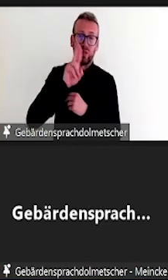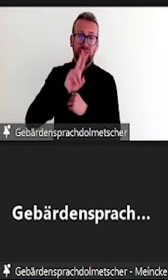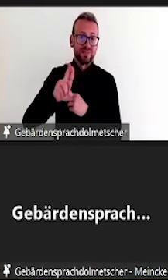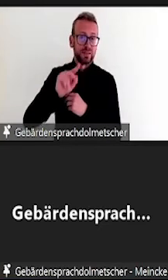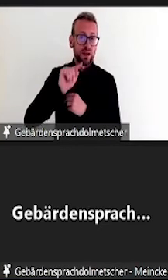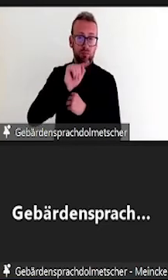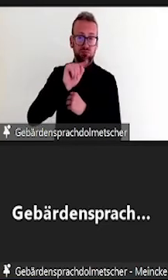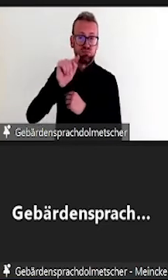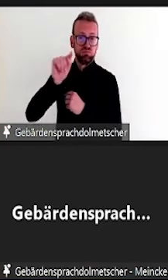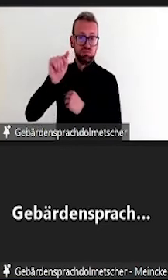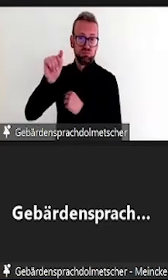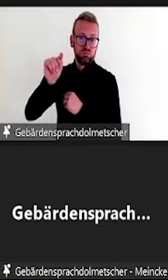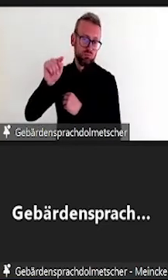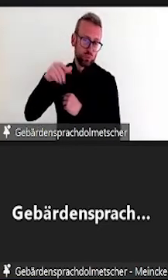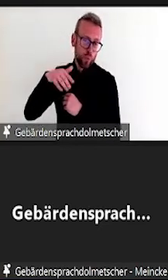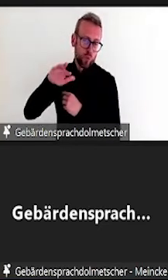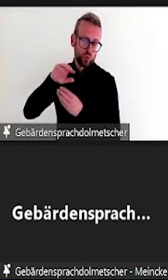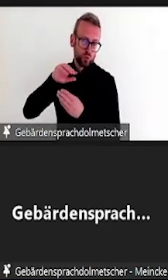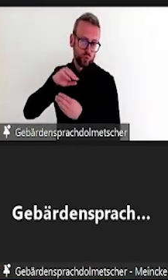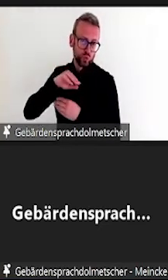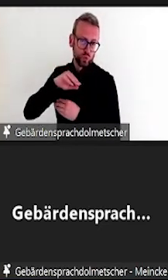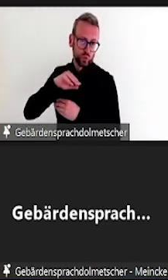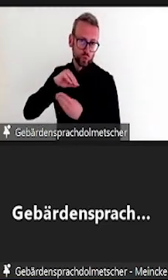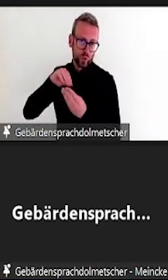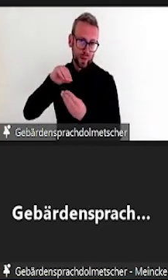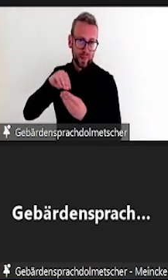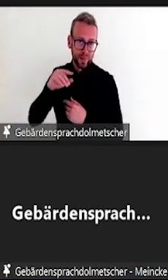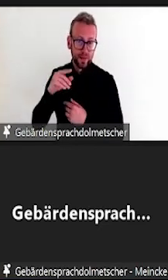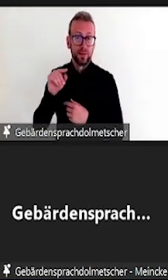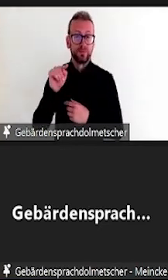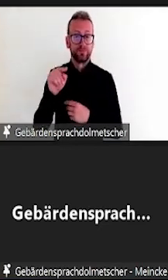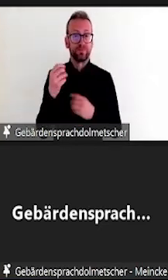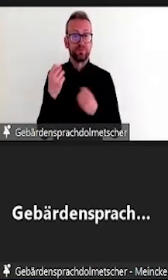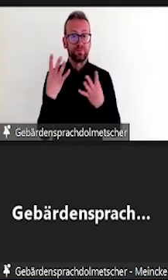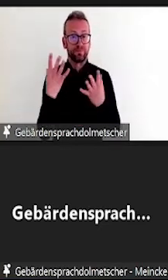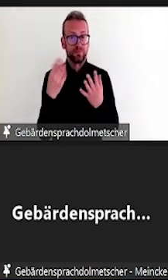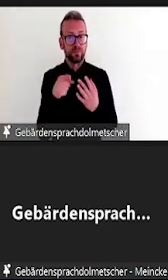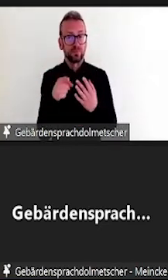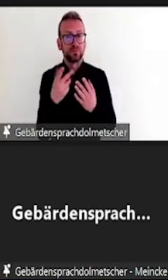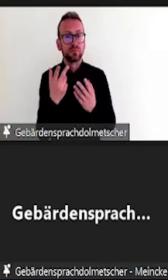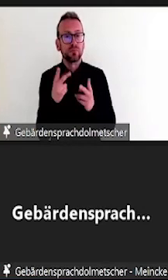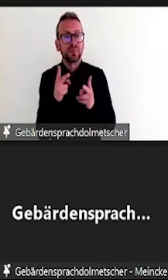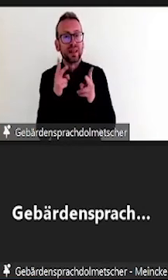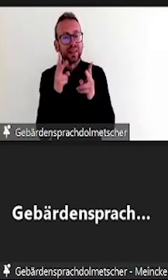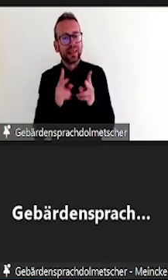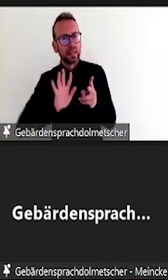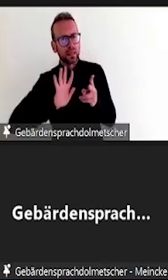dass man vielleicht sagt, dass Studierende mit Beeinträchtigungen die